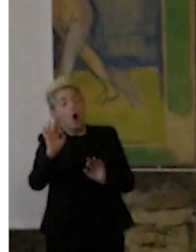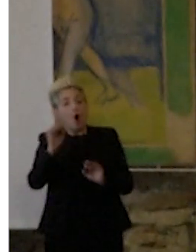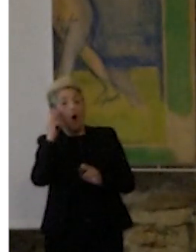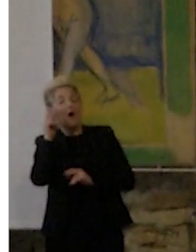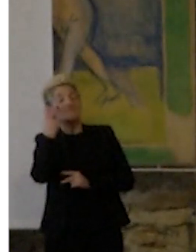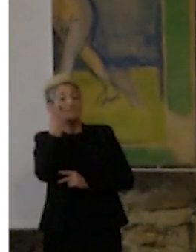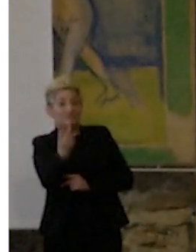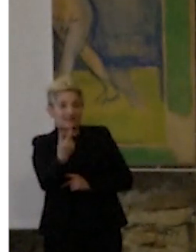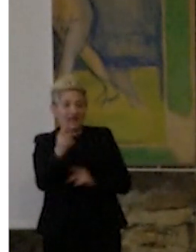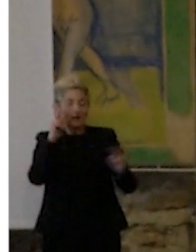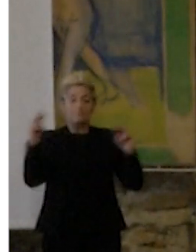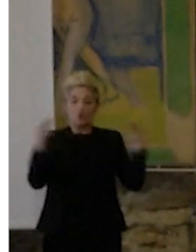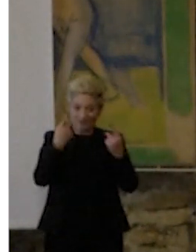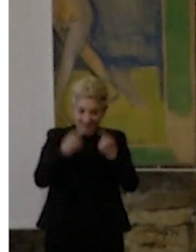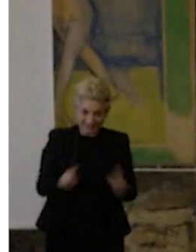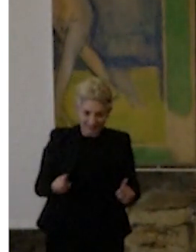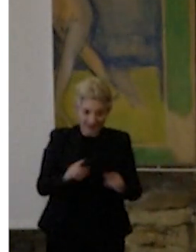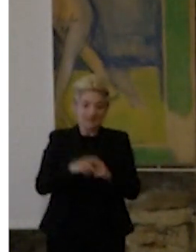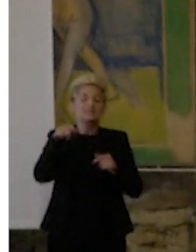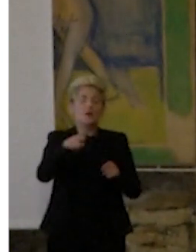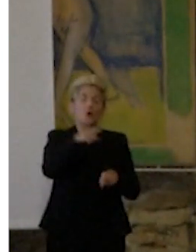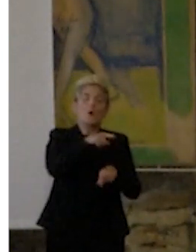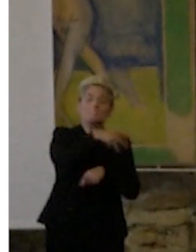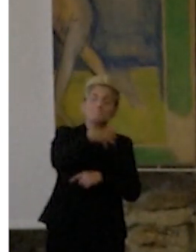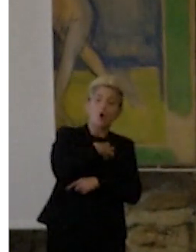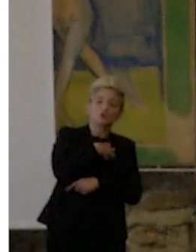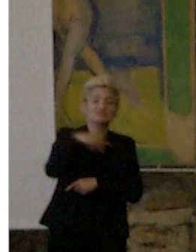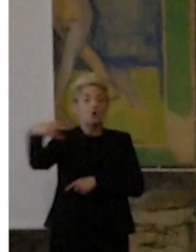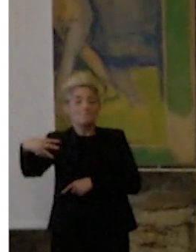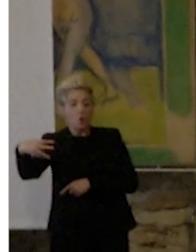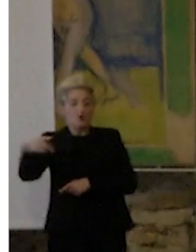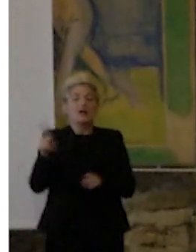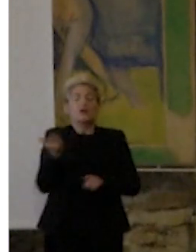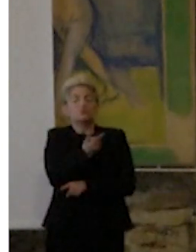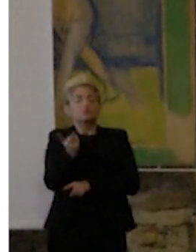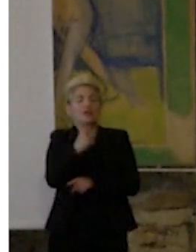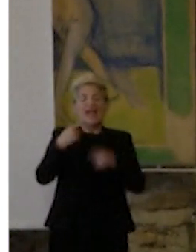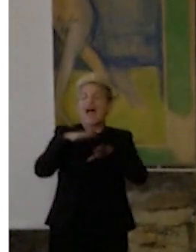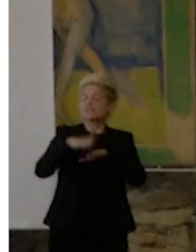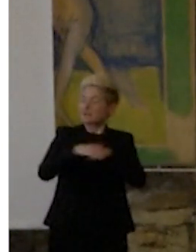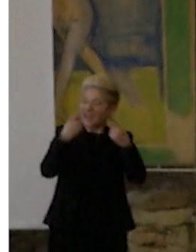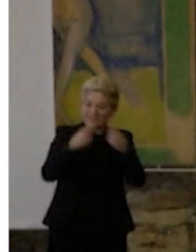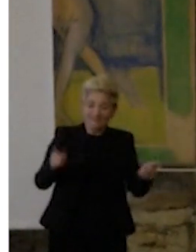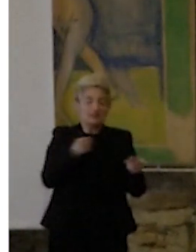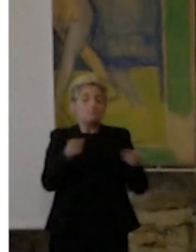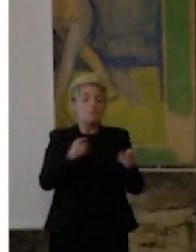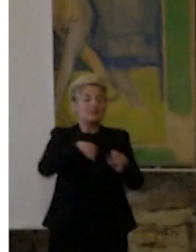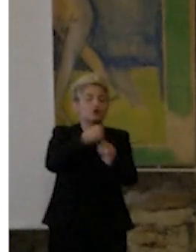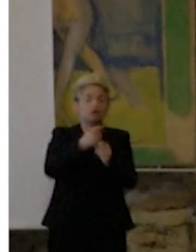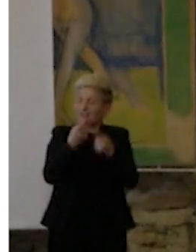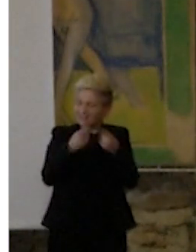Bruno Munari, ne parlano di tattilità all'interno della loro esperienza, ma lo fanno sempre come qualcosa affiancato alla visione, come